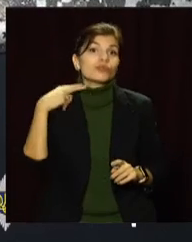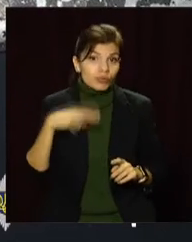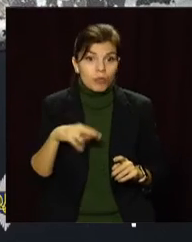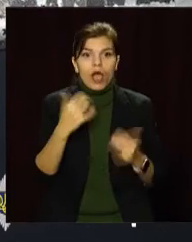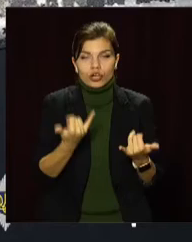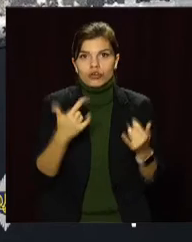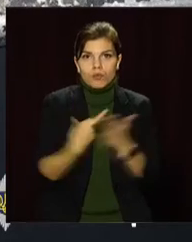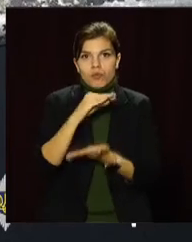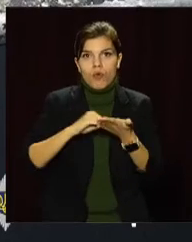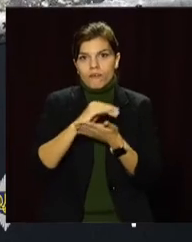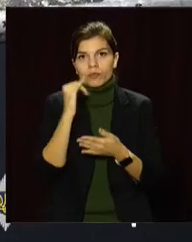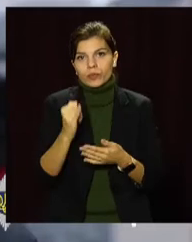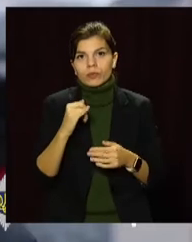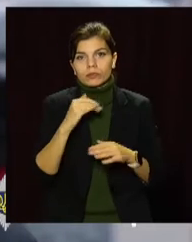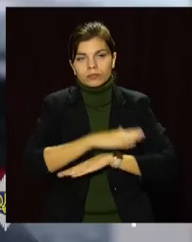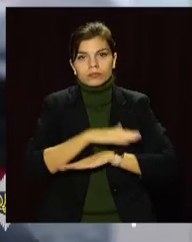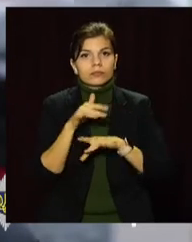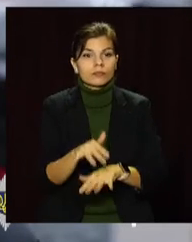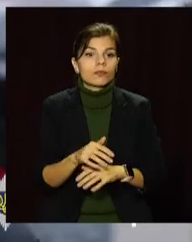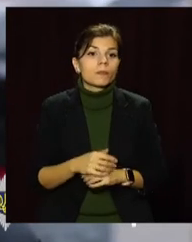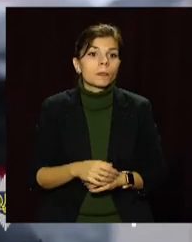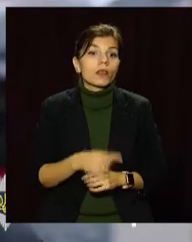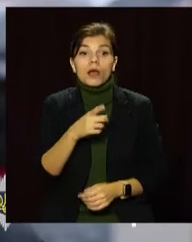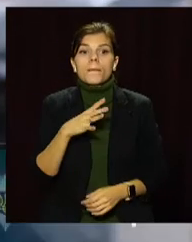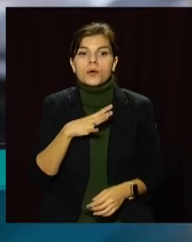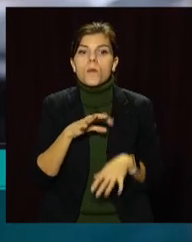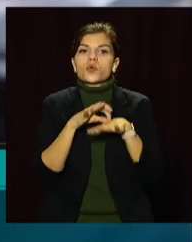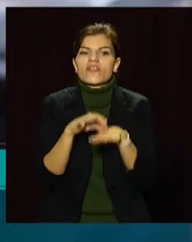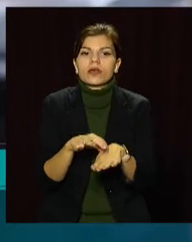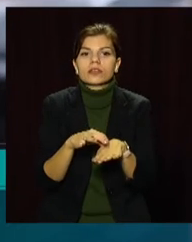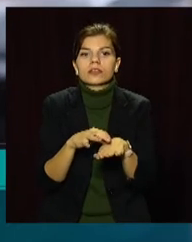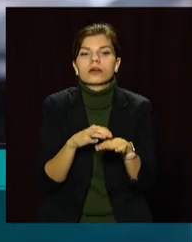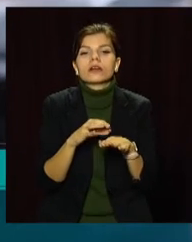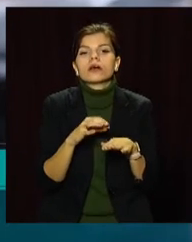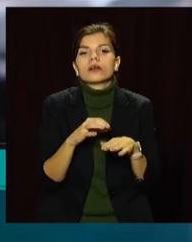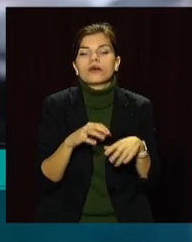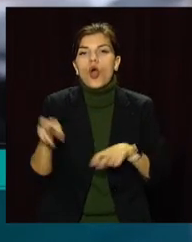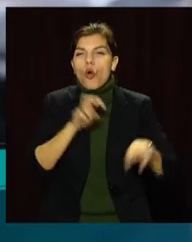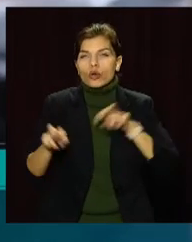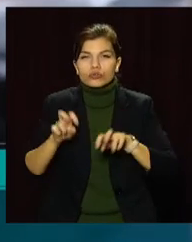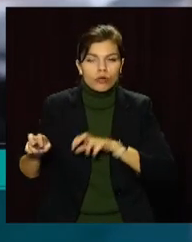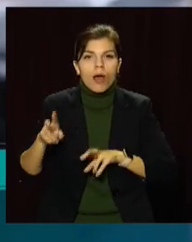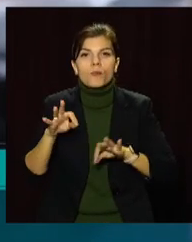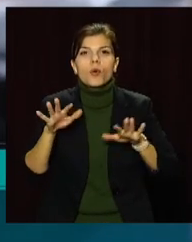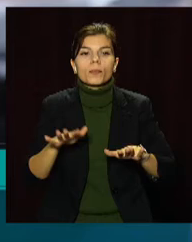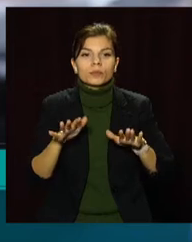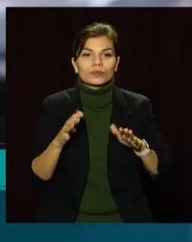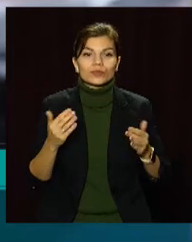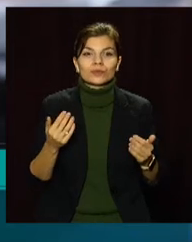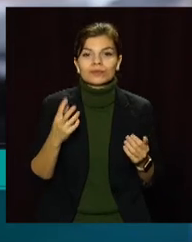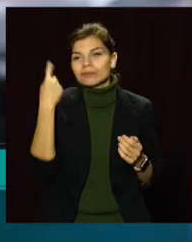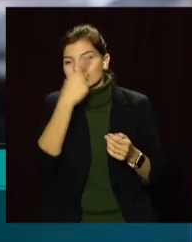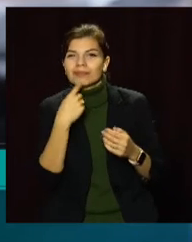Їх затримали триває слідство. Було проведено ряд санкціонованих обшуків за місцем мешкання фігурантів,